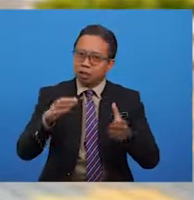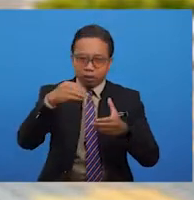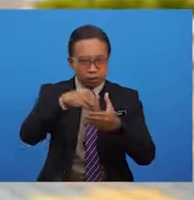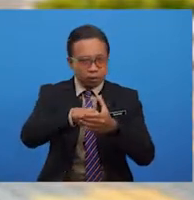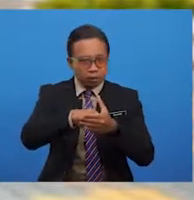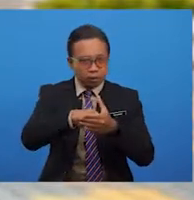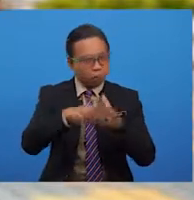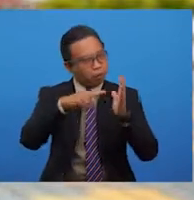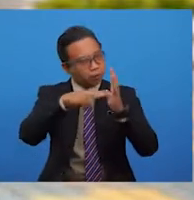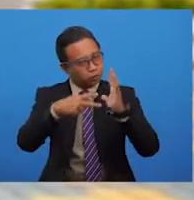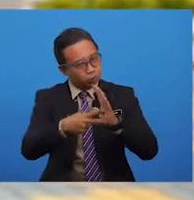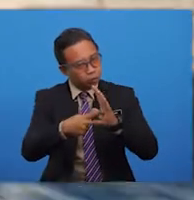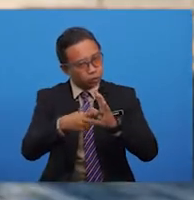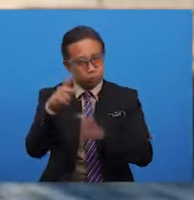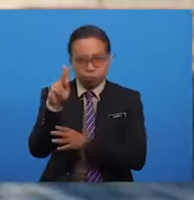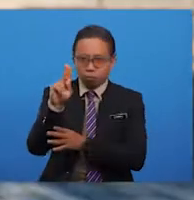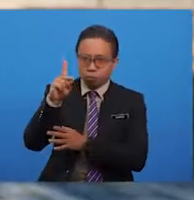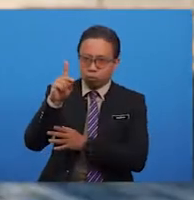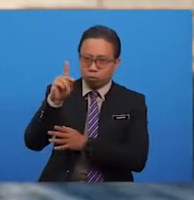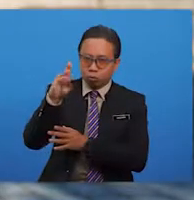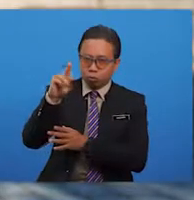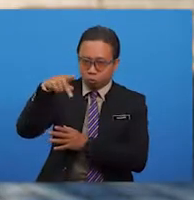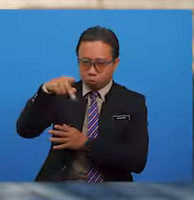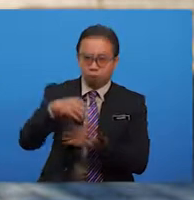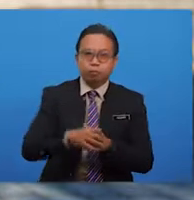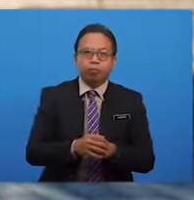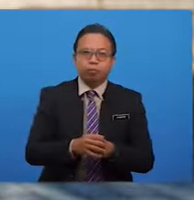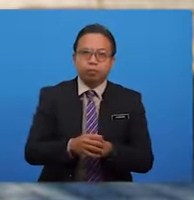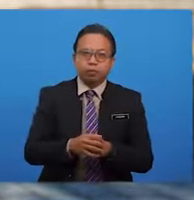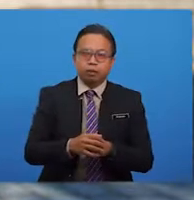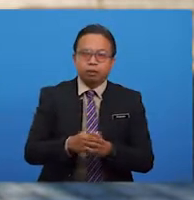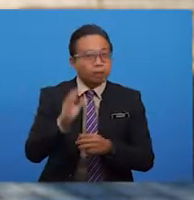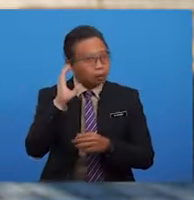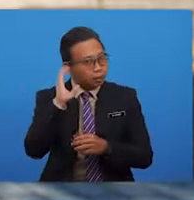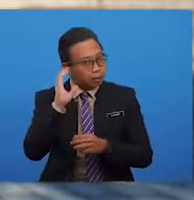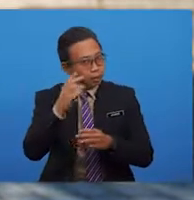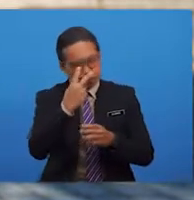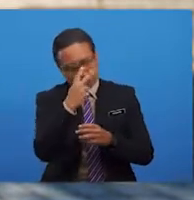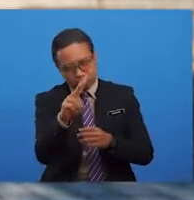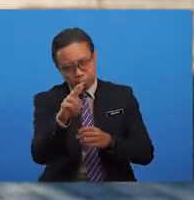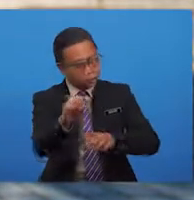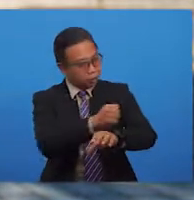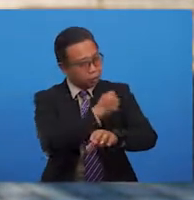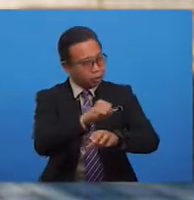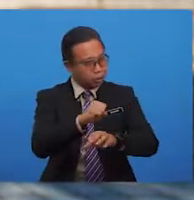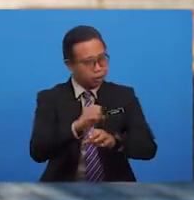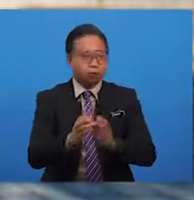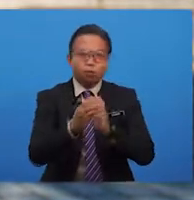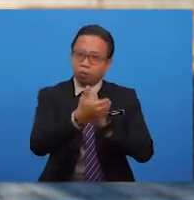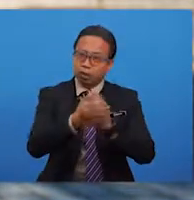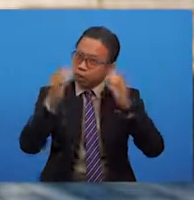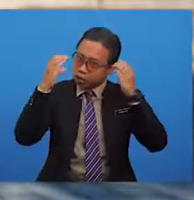pengertian Kuduk Perang, mari dengarkan deklimasi sajak ini oleh cikgu.